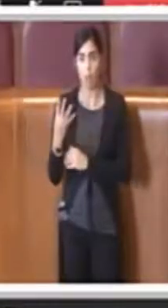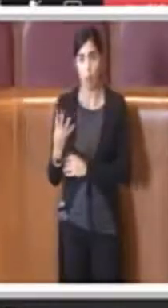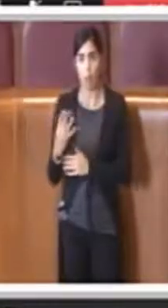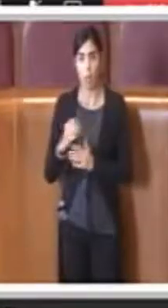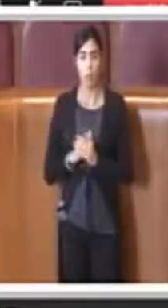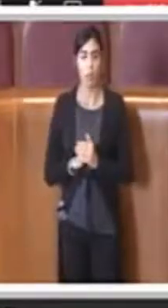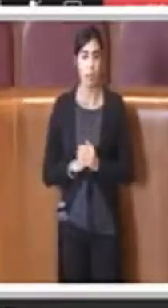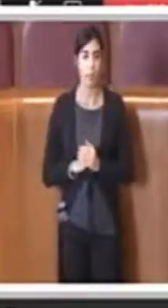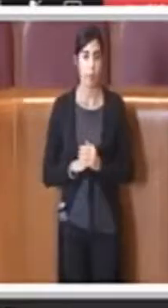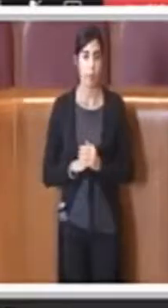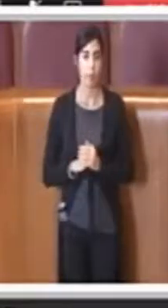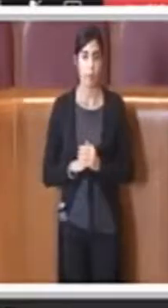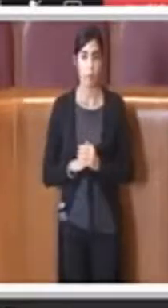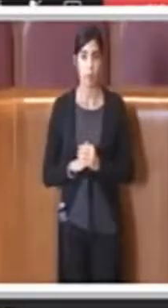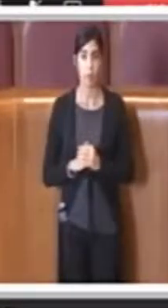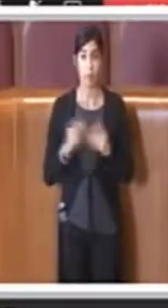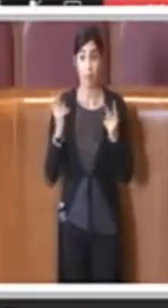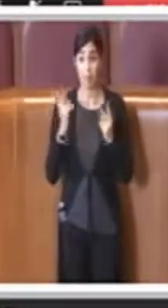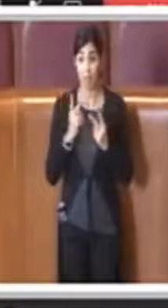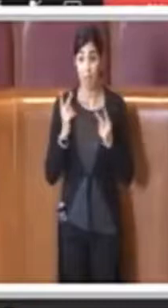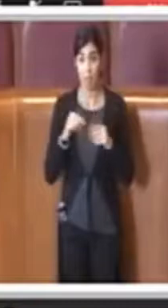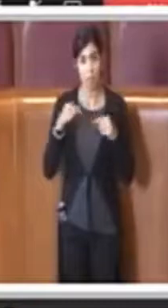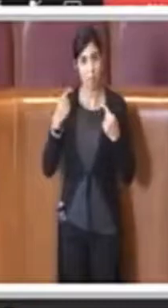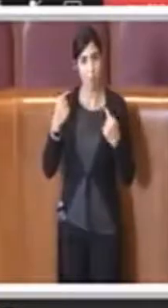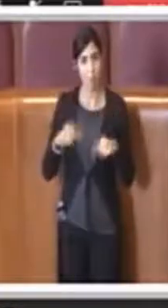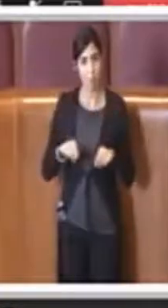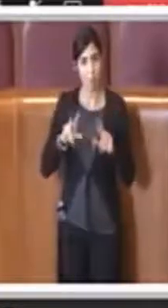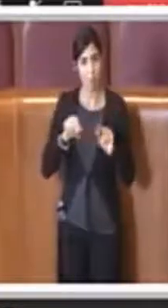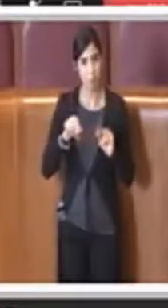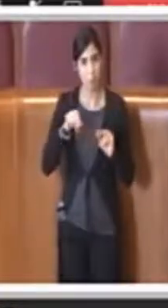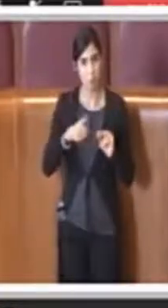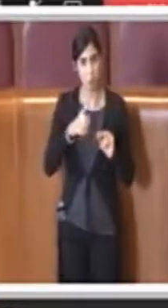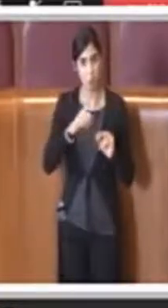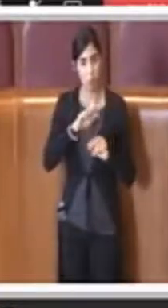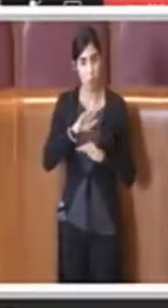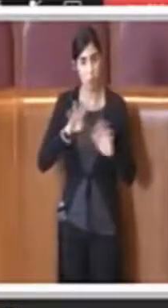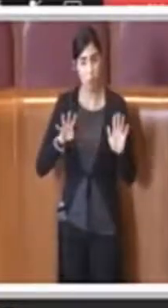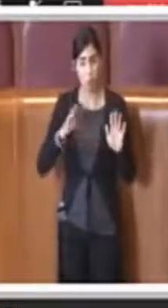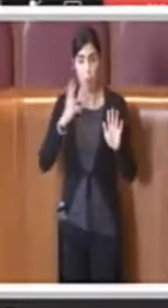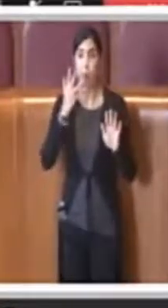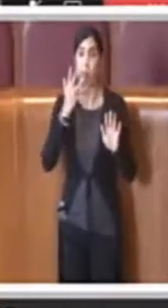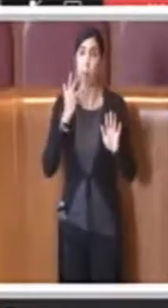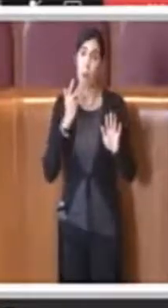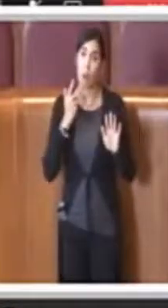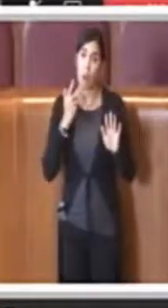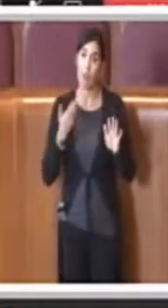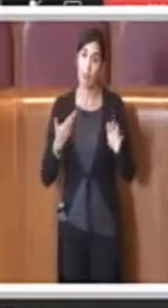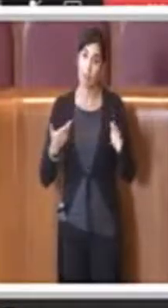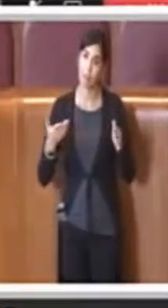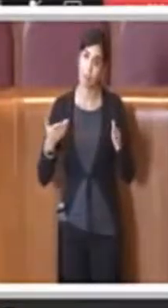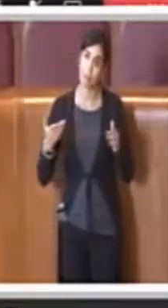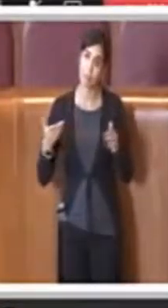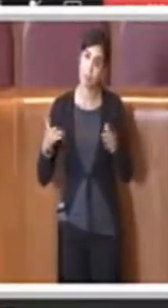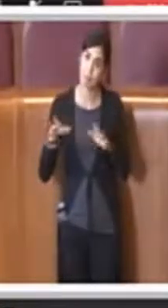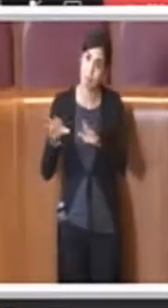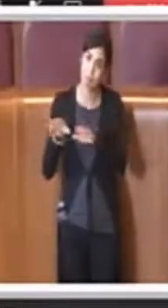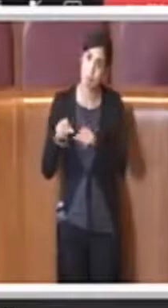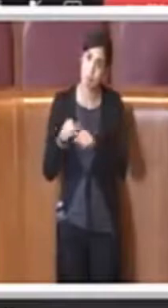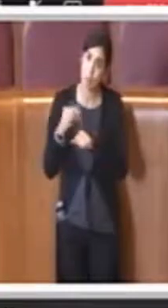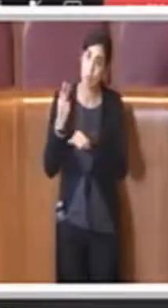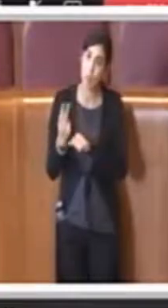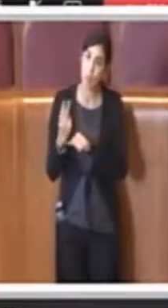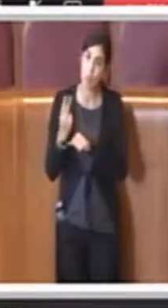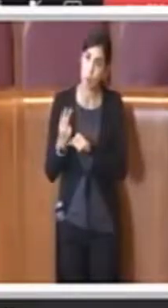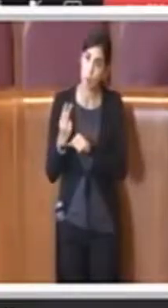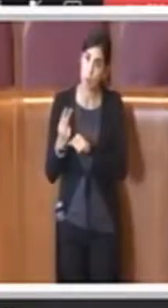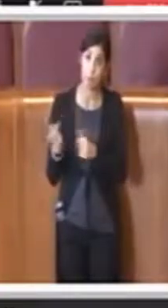tuttavia questa va a recepire due istituti. Il primo, un